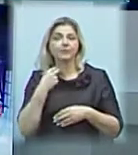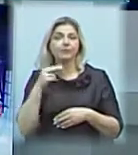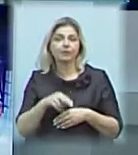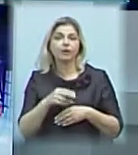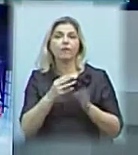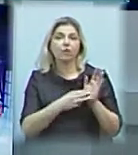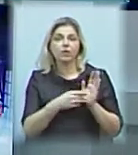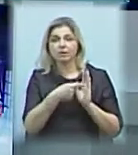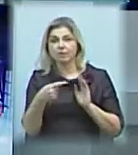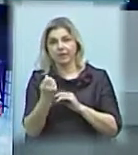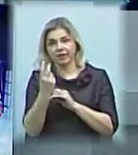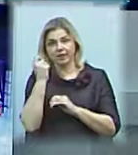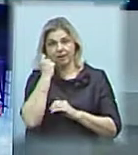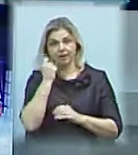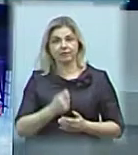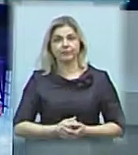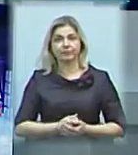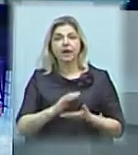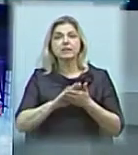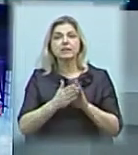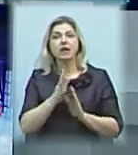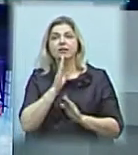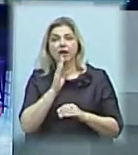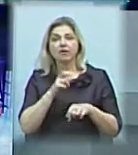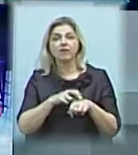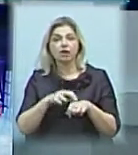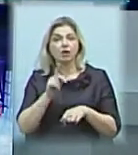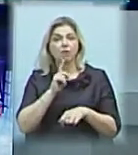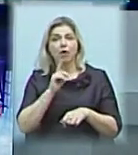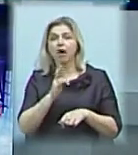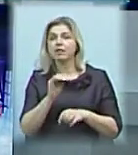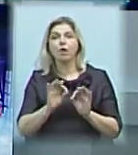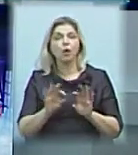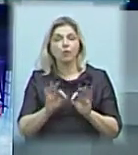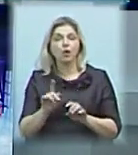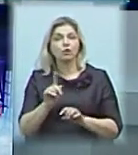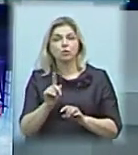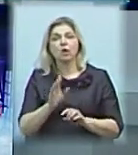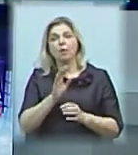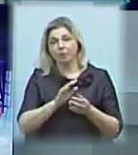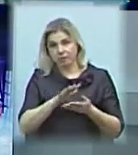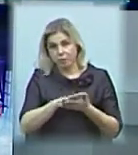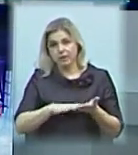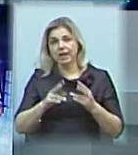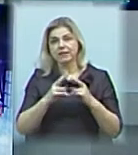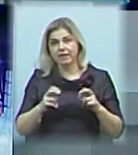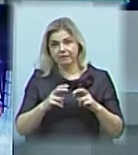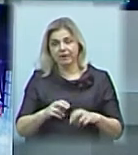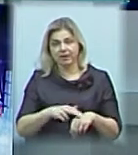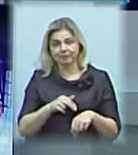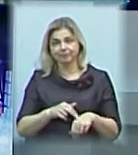волі від 8 до 12 років. Стан дівчини лікарі поки що не коментують, пояснюють тим, що триває слідство.